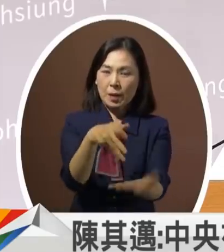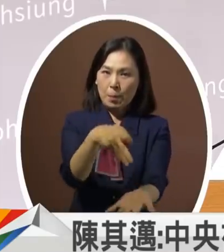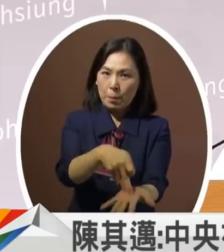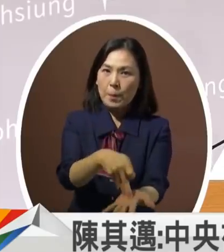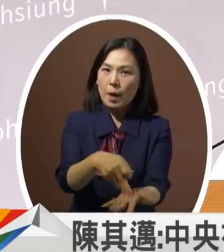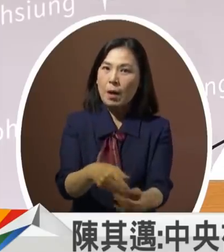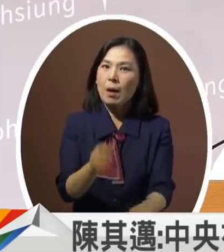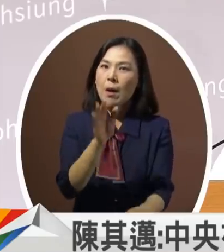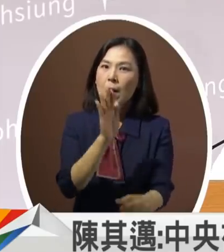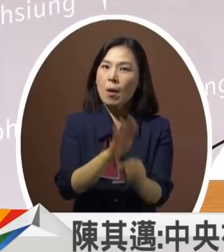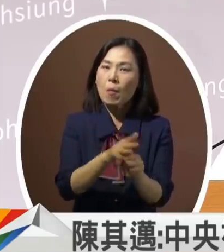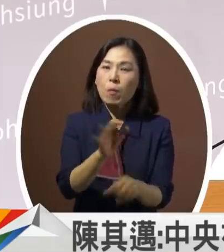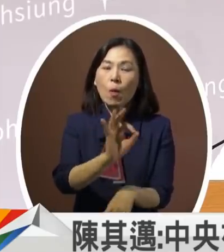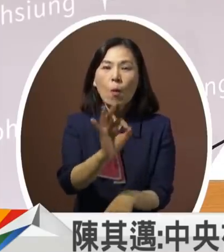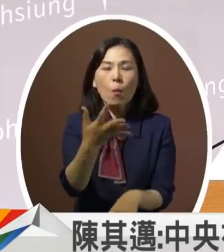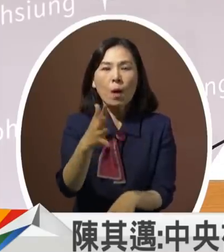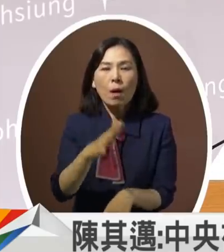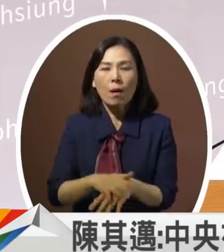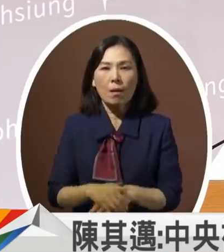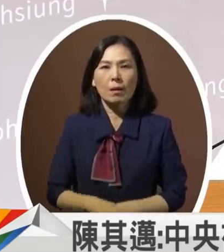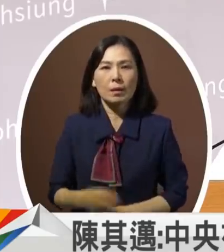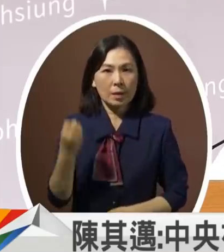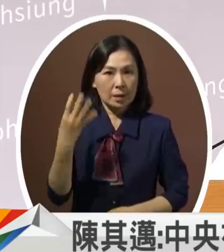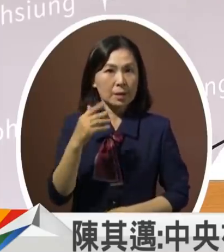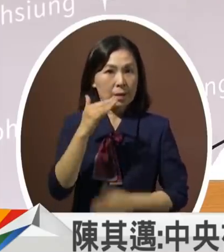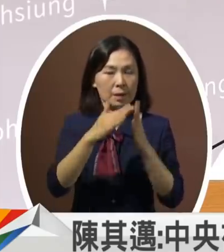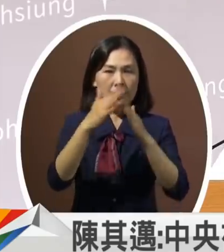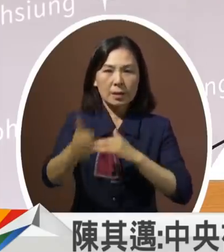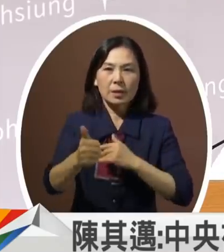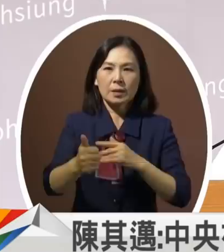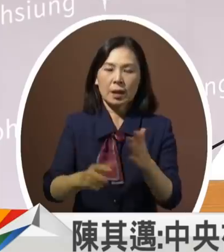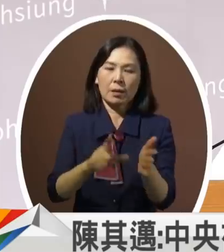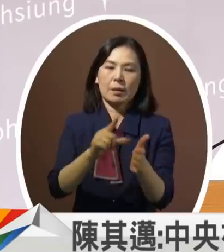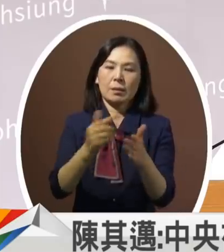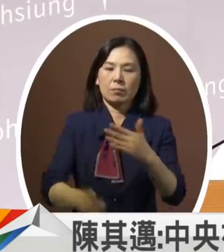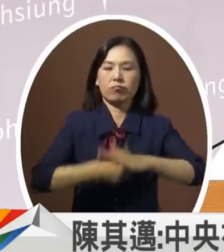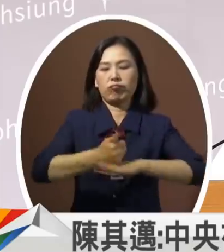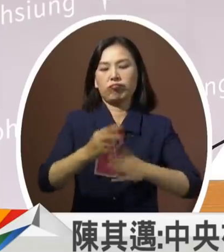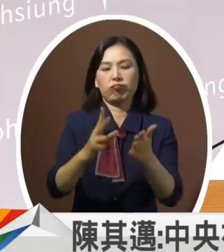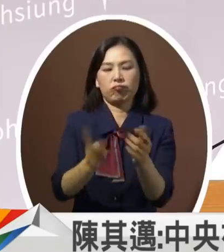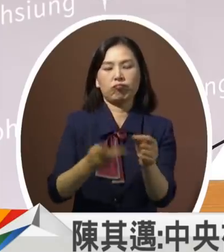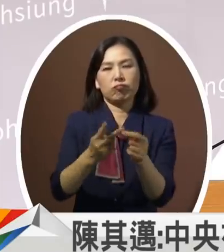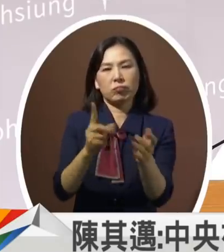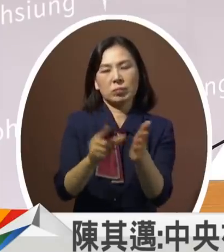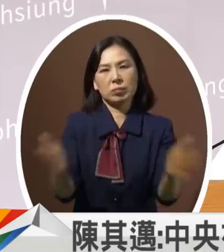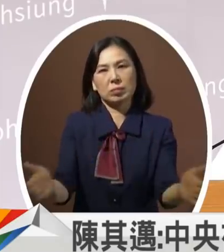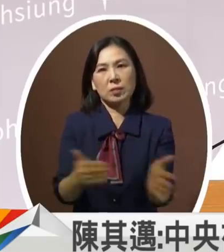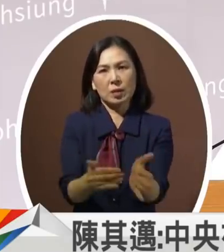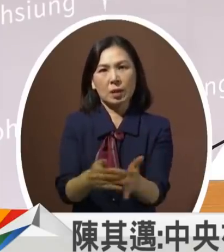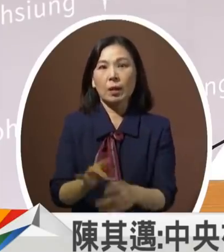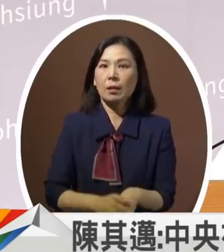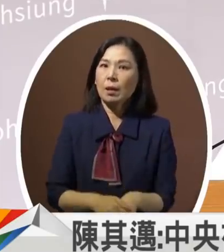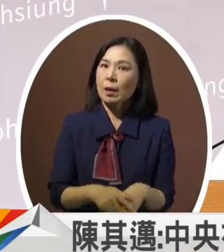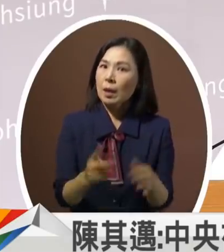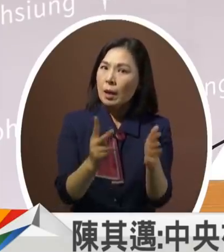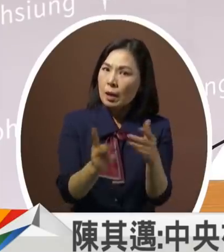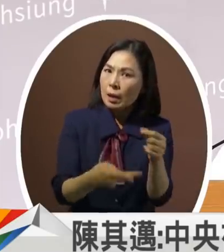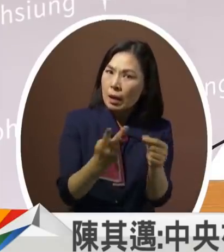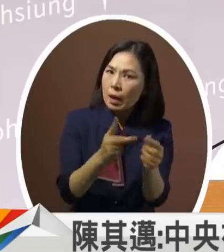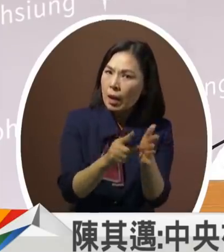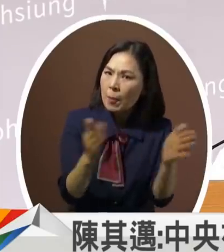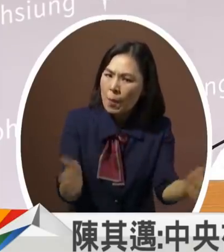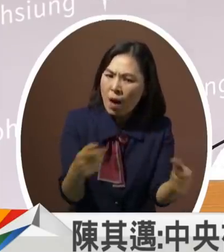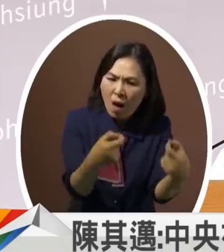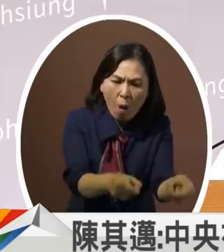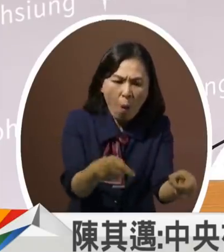一个很重要的就是说新市长他的任期其实只有两年所以新市长必须用两年的时间把